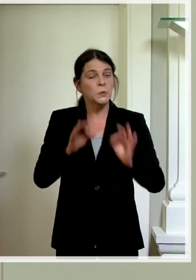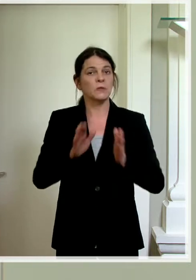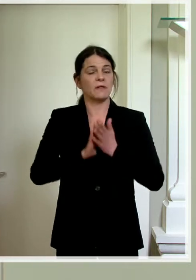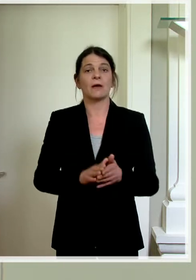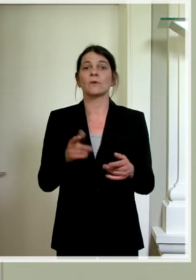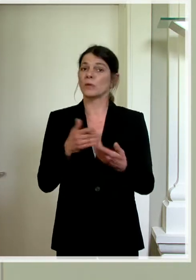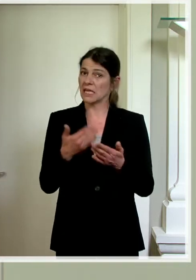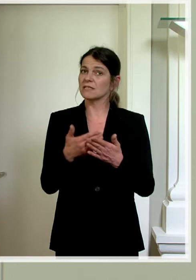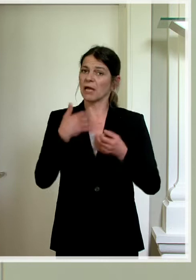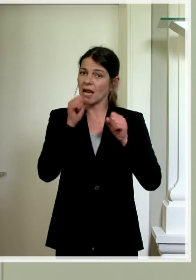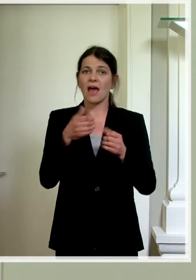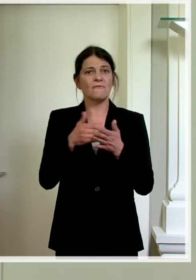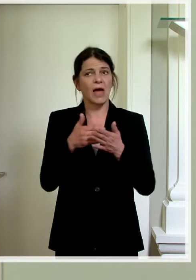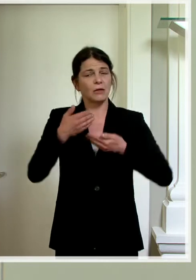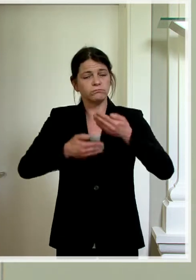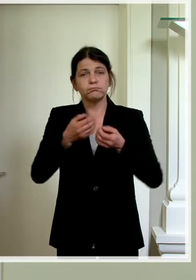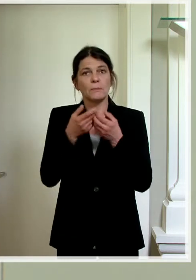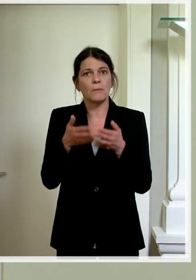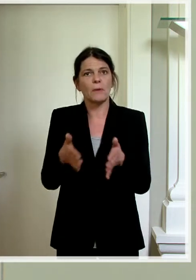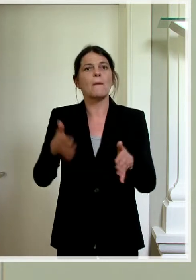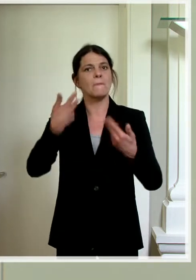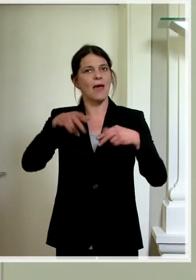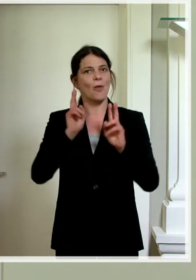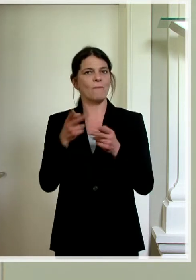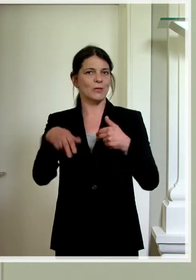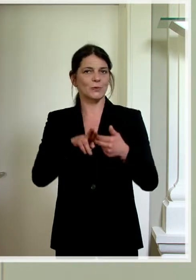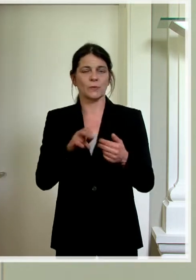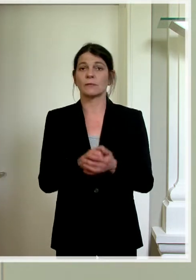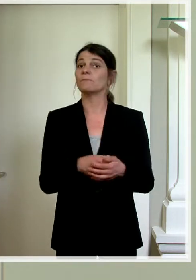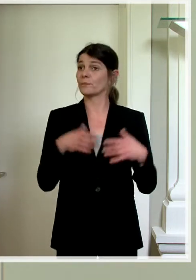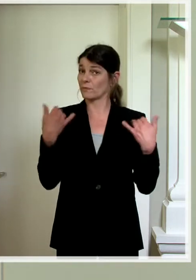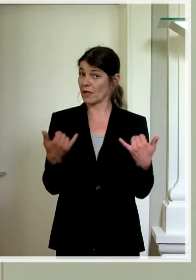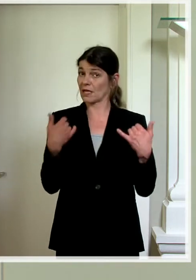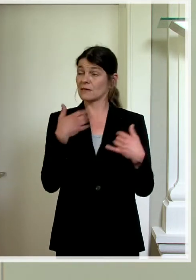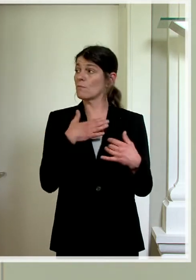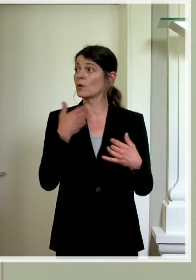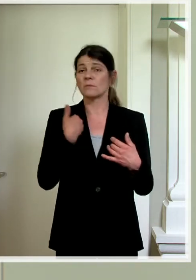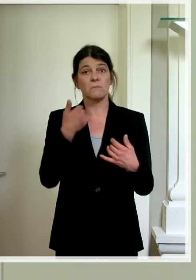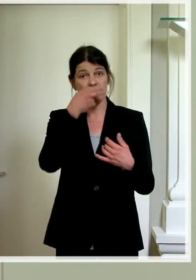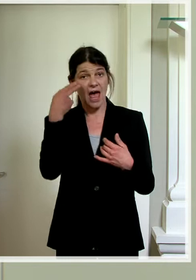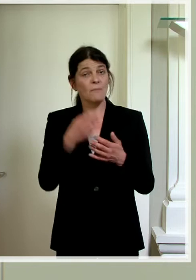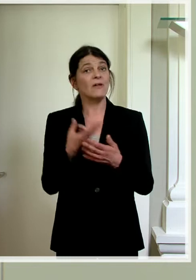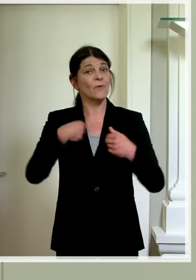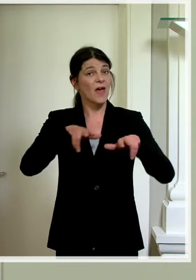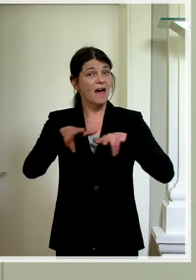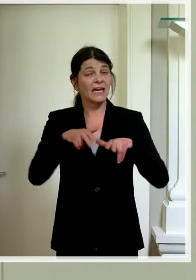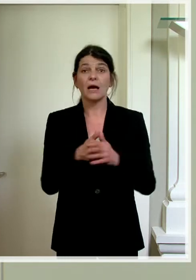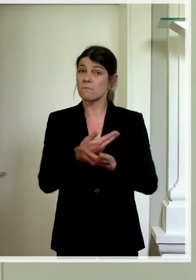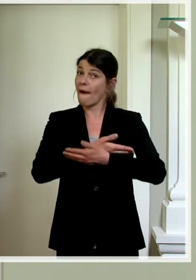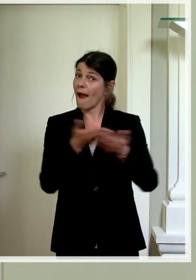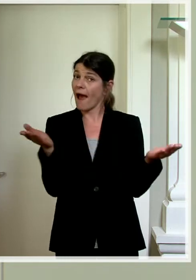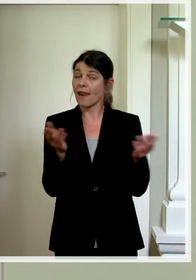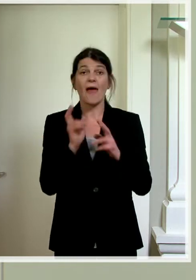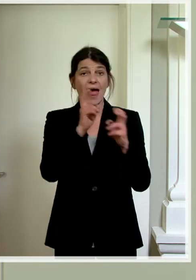weitere Schritte in die Normalität zu setzen. An dieser Stelle möchte ich mich im Namen der Regierung bei allen